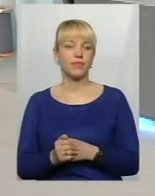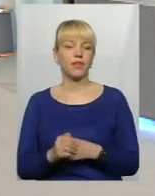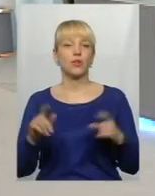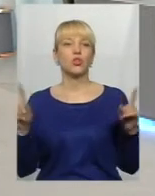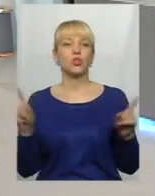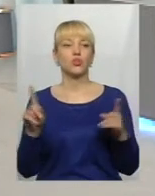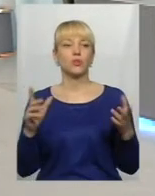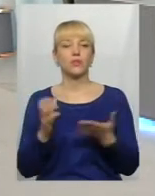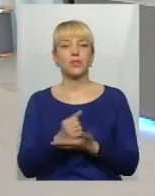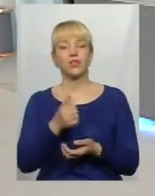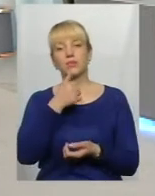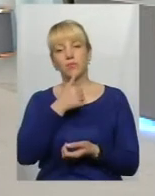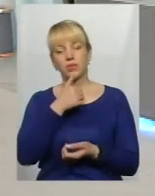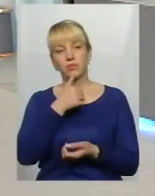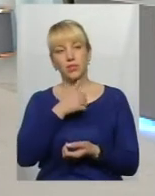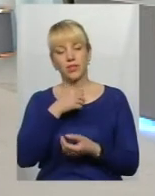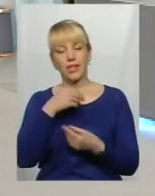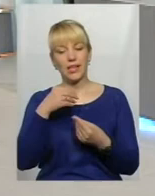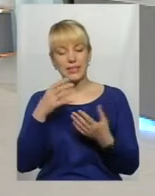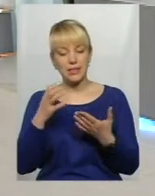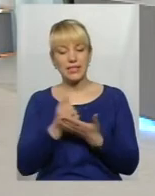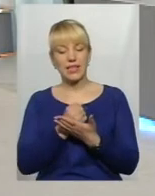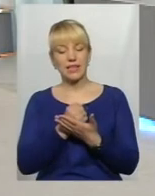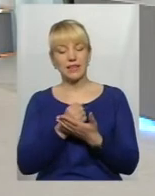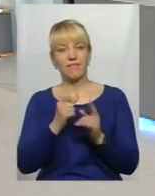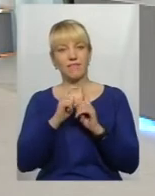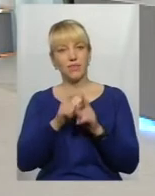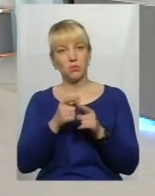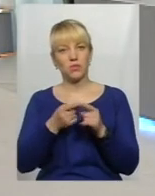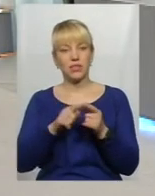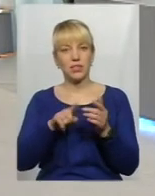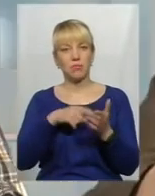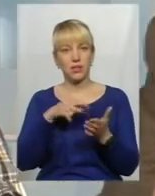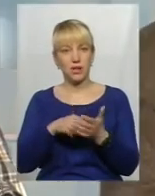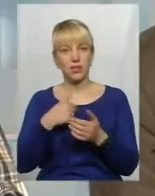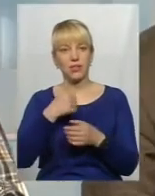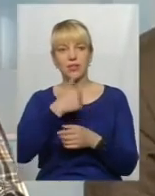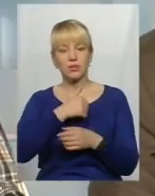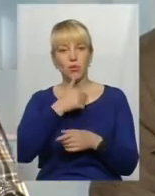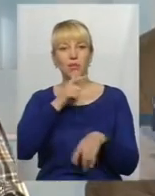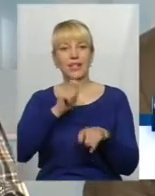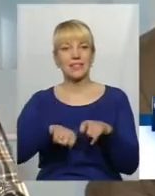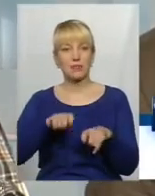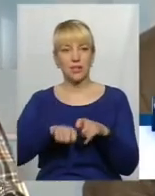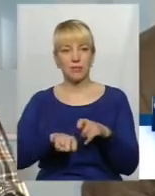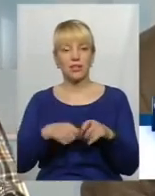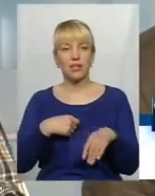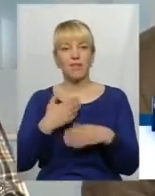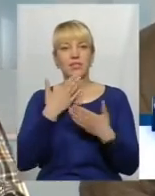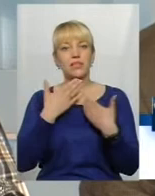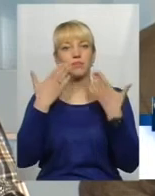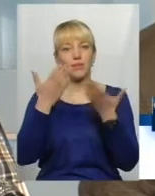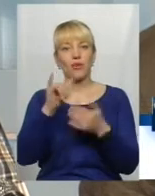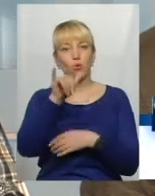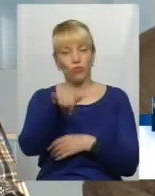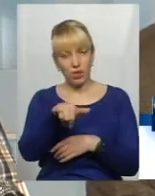знайти, спробувати відповідь на це запитання, я спробую так, способом такого експерименту. Я вам поставлю зустрічне запитання.